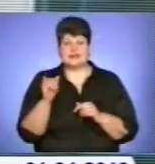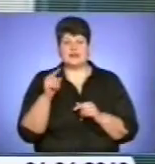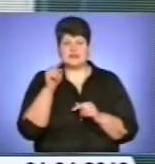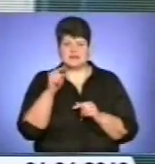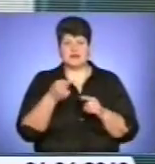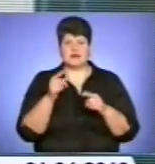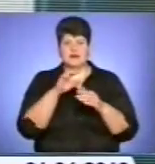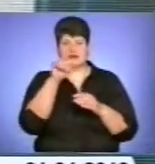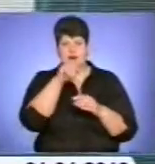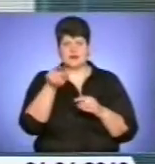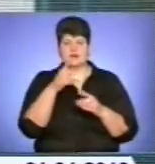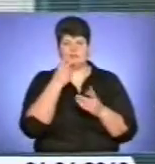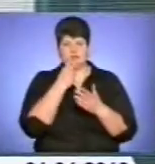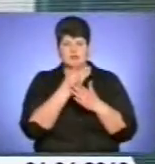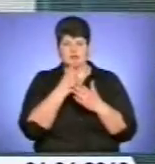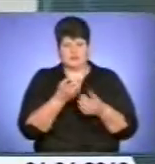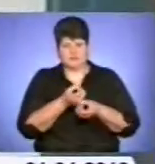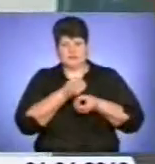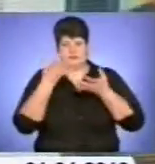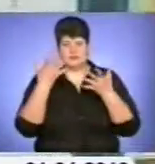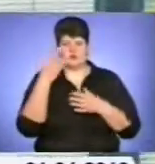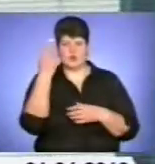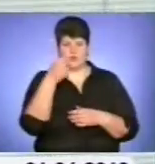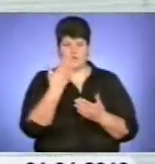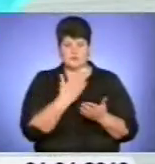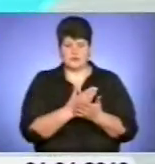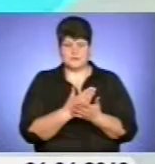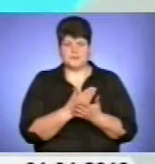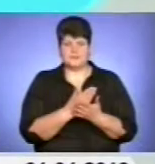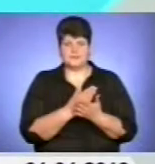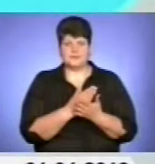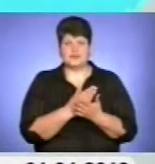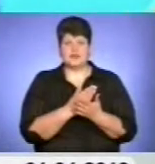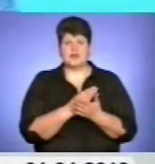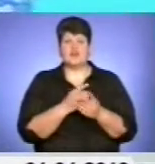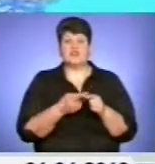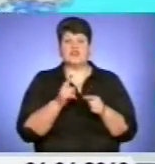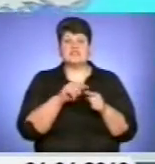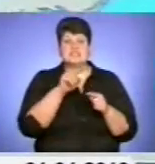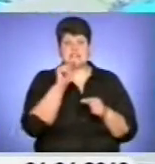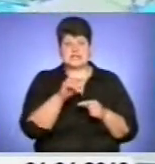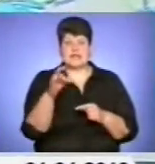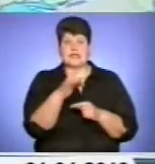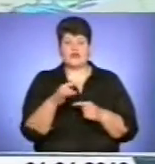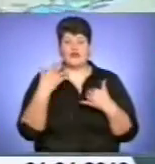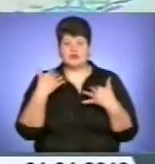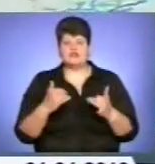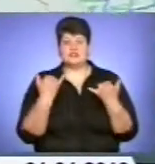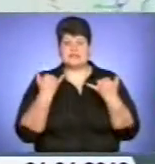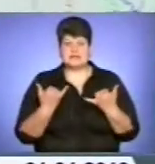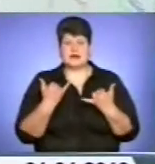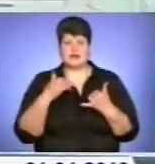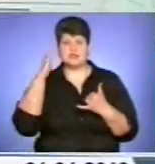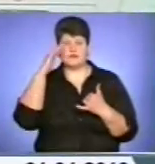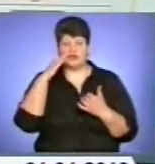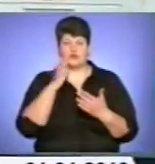карті вони витягнені найбільш яскравим кольором. Саме в цих регіонах вже зараз вода